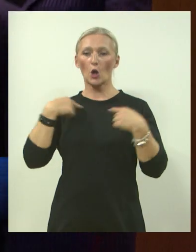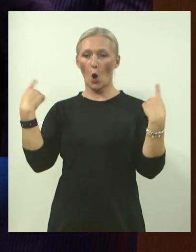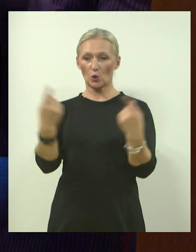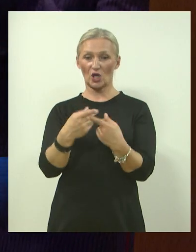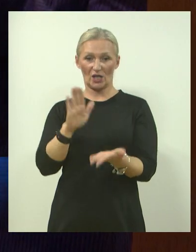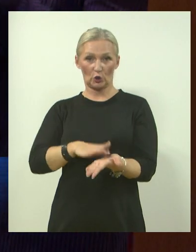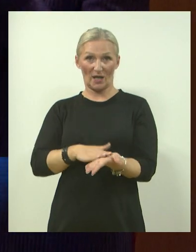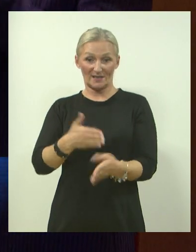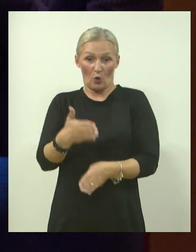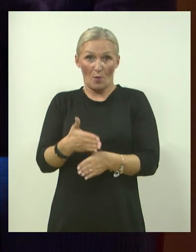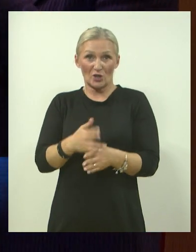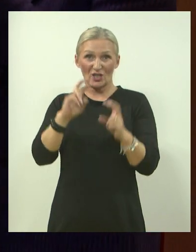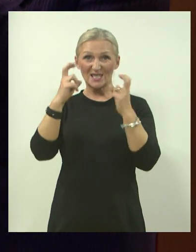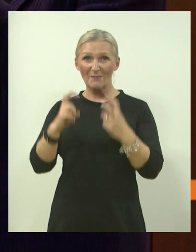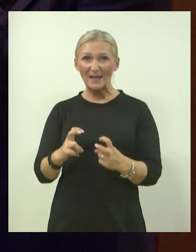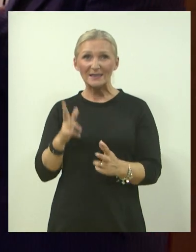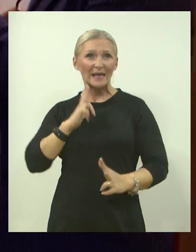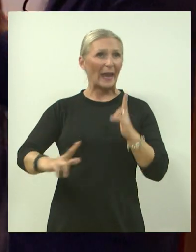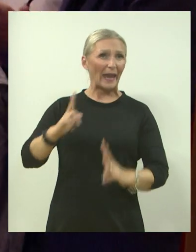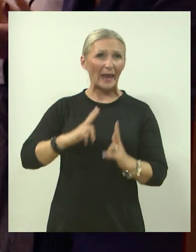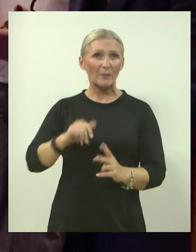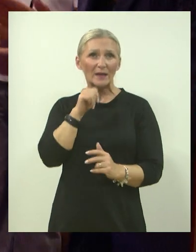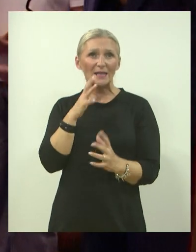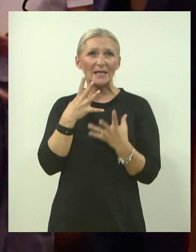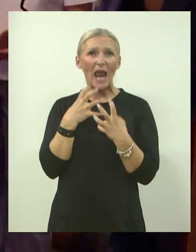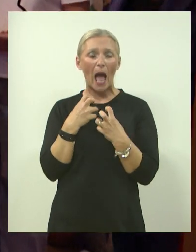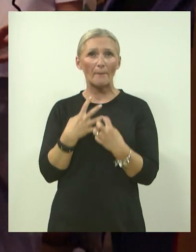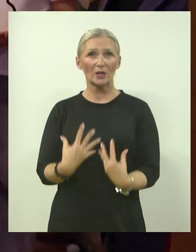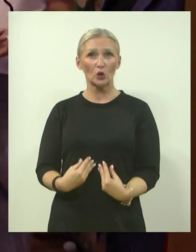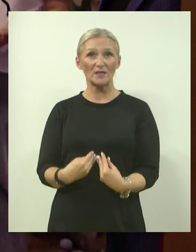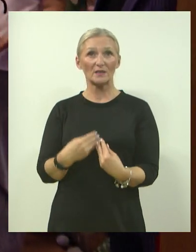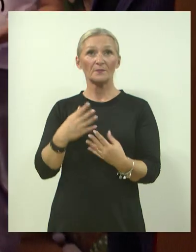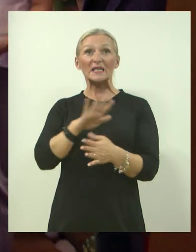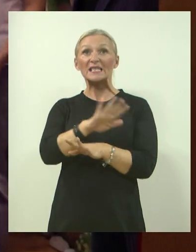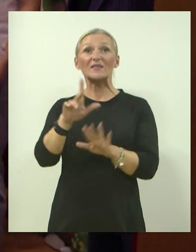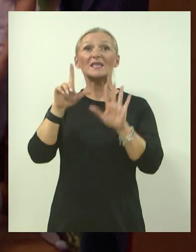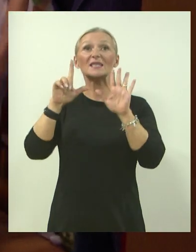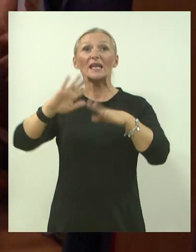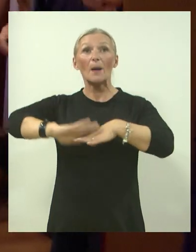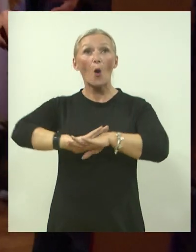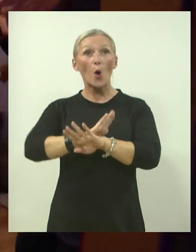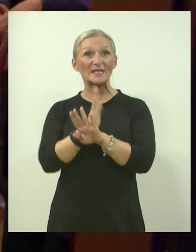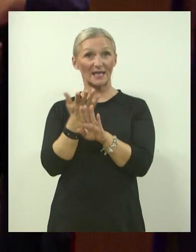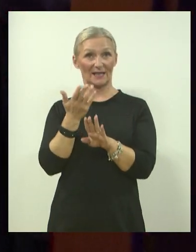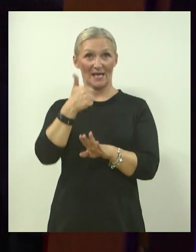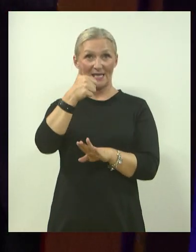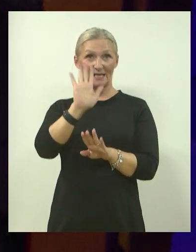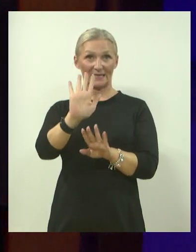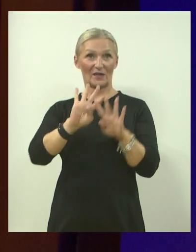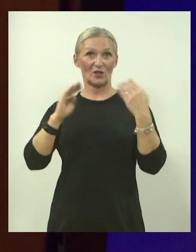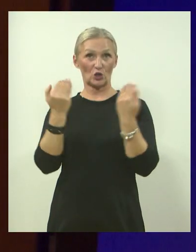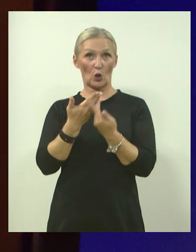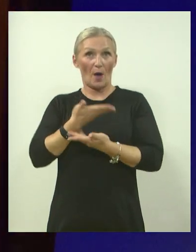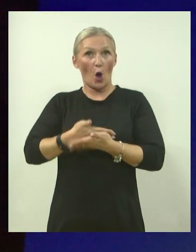dokazano pomaže smanjiti nemir i napetost, a ujedno stimulira reakcije svih sedam osjetilnih sustava. Jedna takva soba